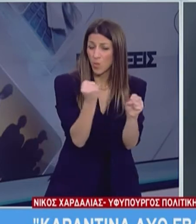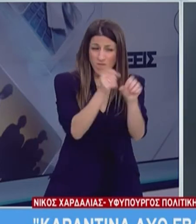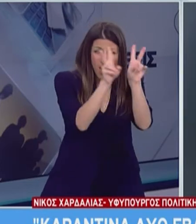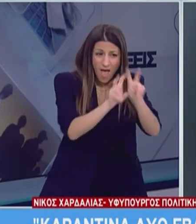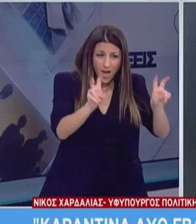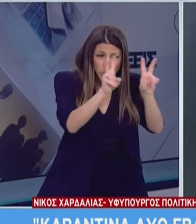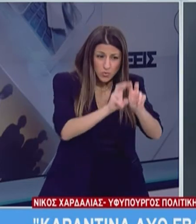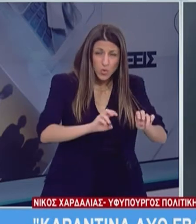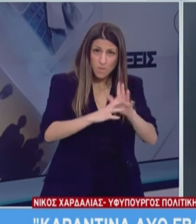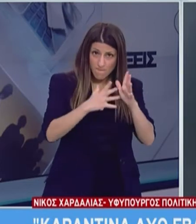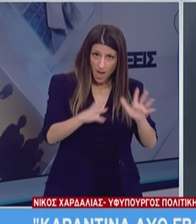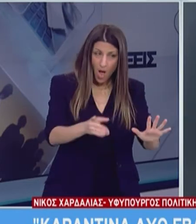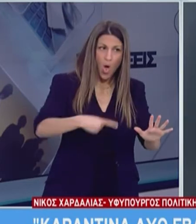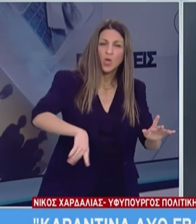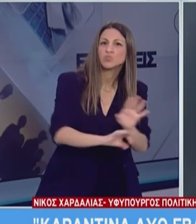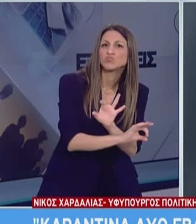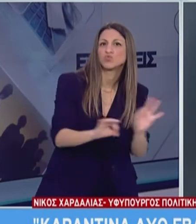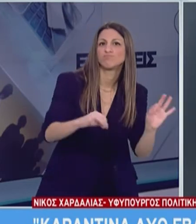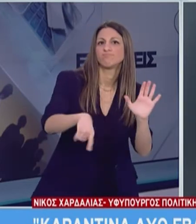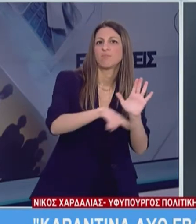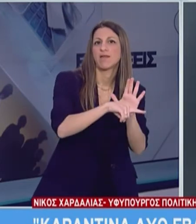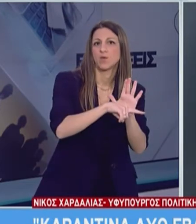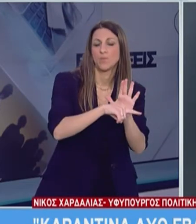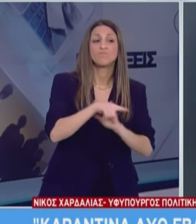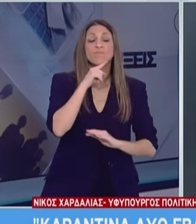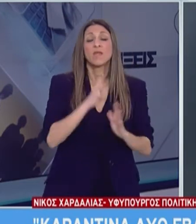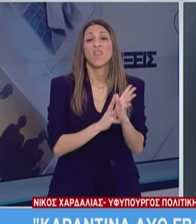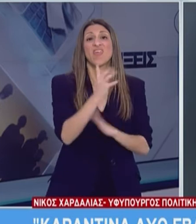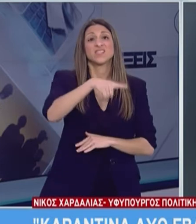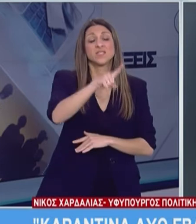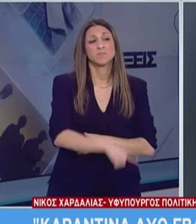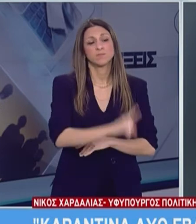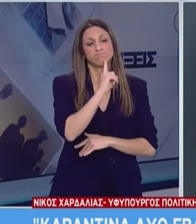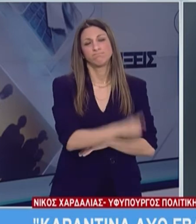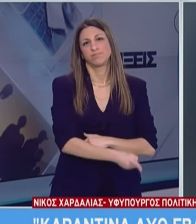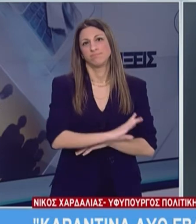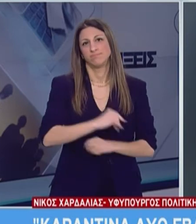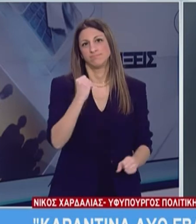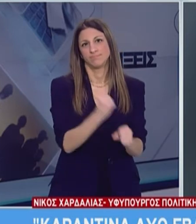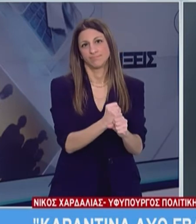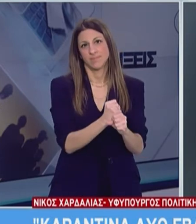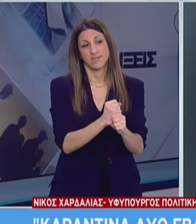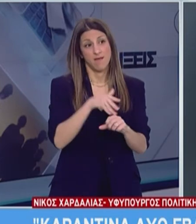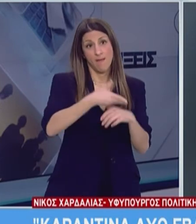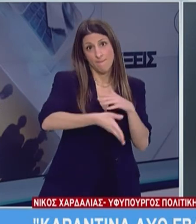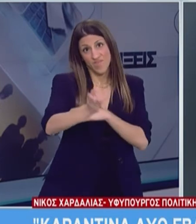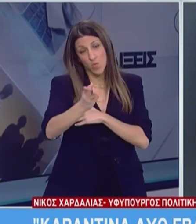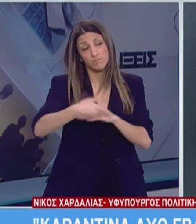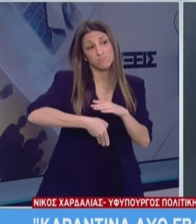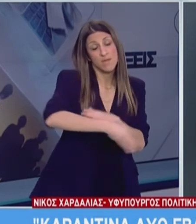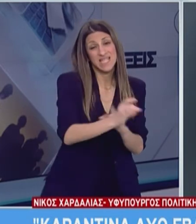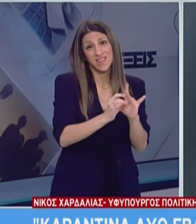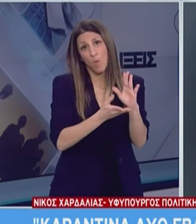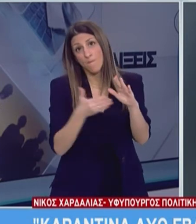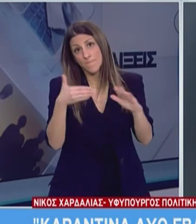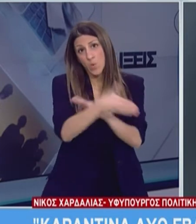ήταν όλα αρνητικά. Για το διάστημα των 14 ημερών απαγορεύεται ρητά είσοδος και έξοδος από τη δομή φλοξενίας ενώ η Ελλάς